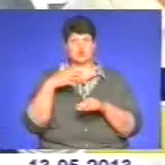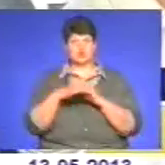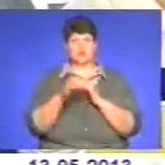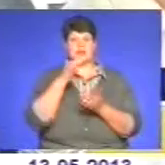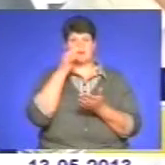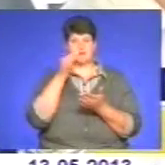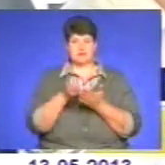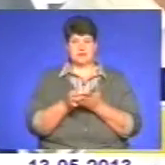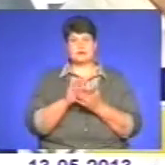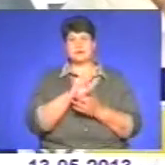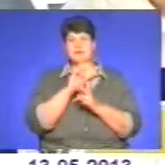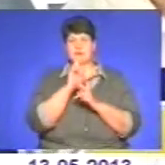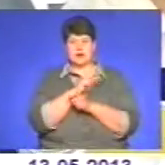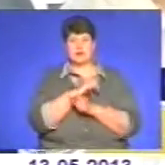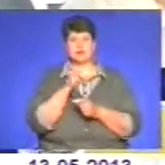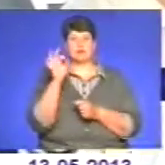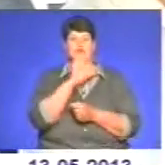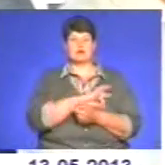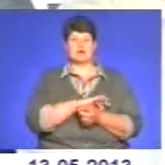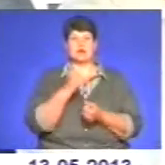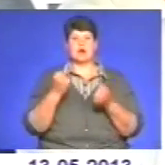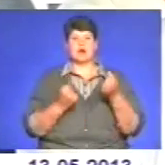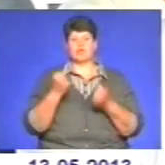за неграмотне користування автомобілем.